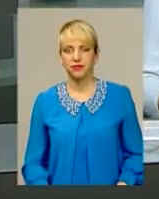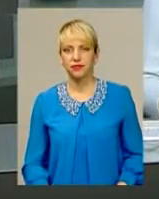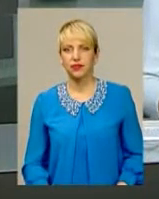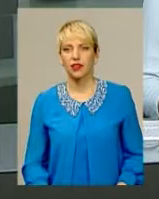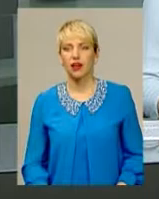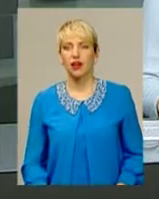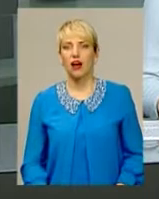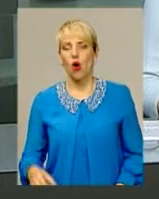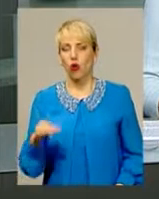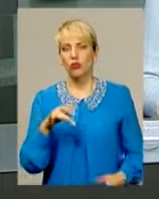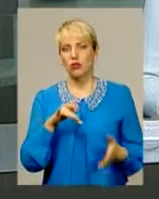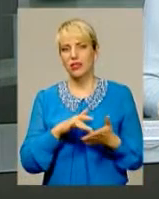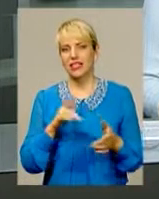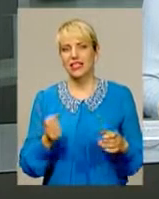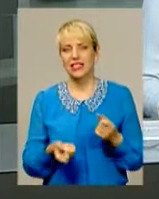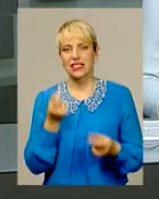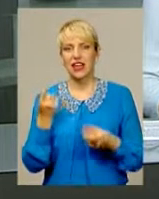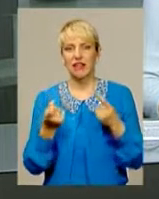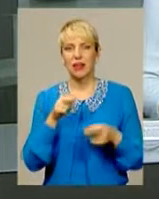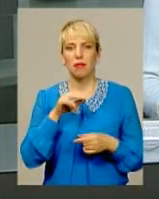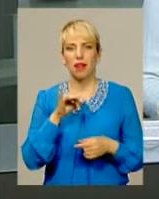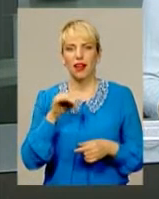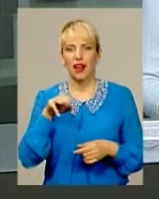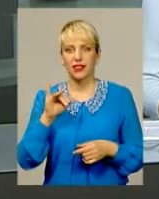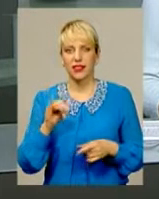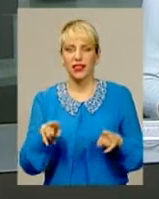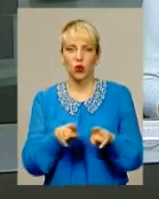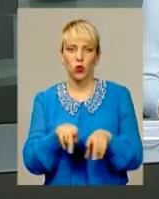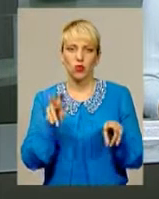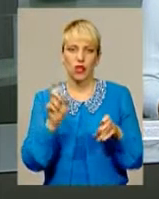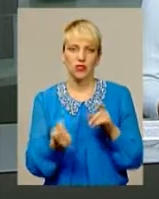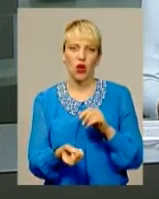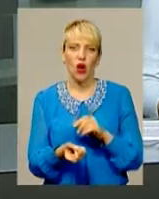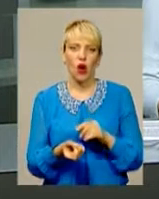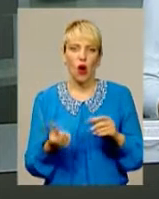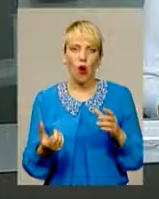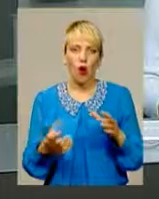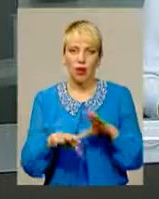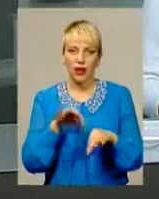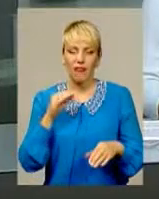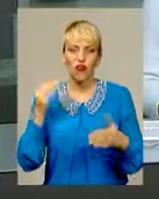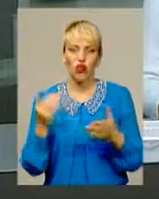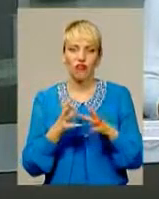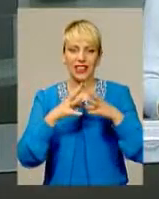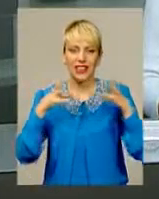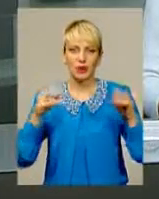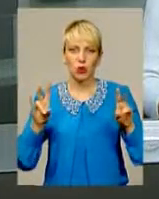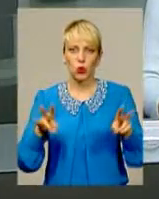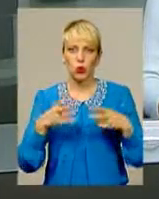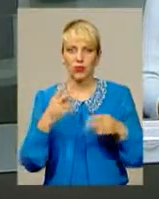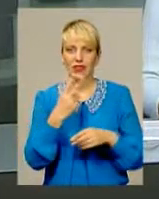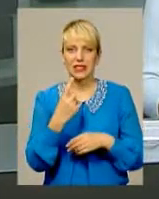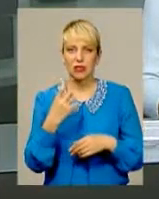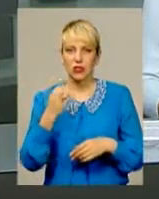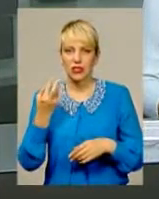В обласному центрі з'явилися пірати. Таку назву для себе обрав новий рехбійний клуб. Вже 21 серпня команда